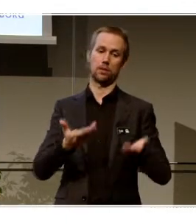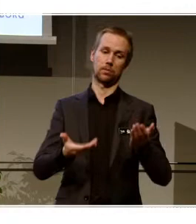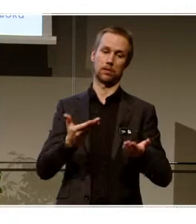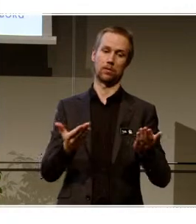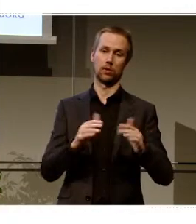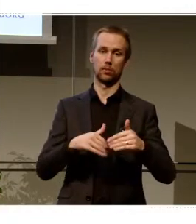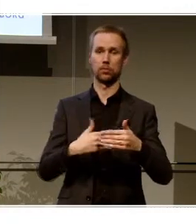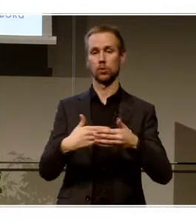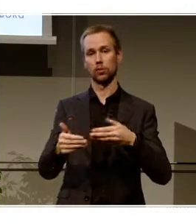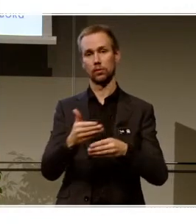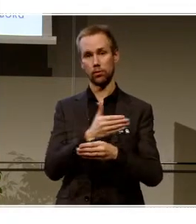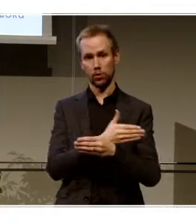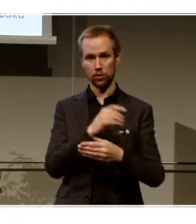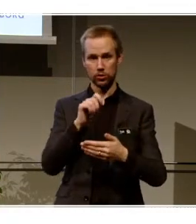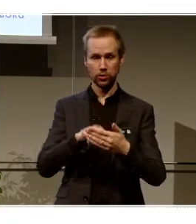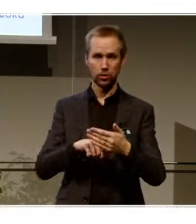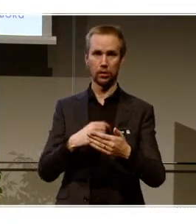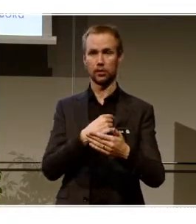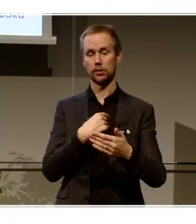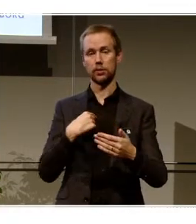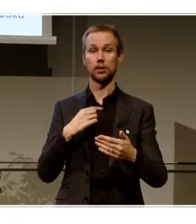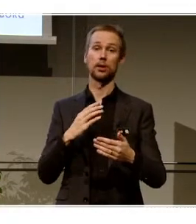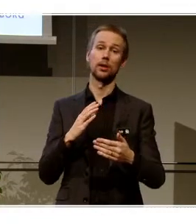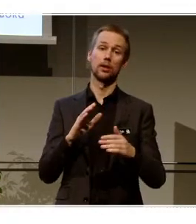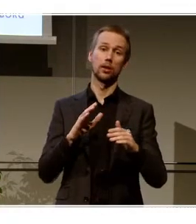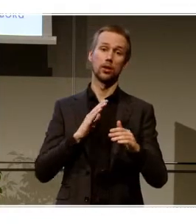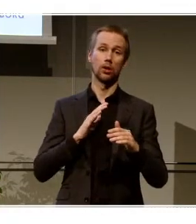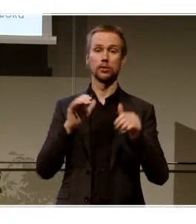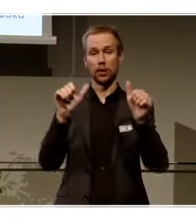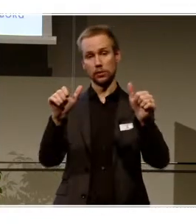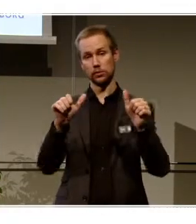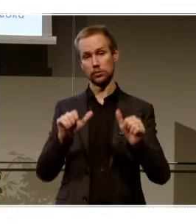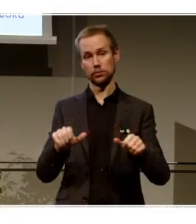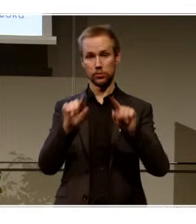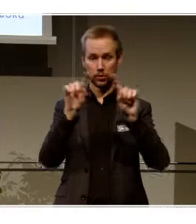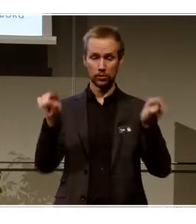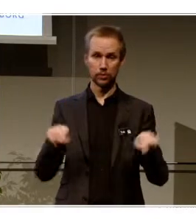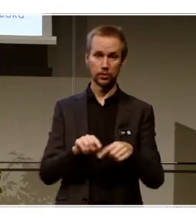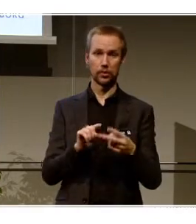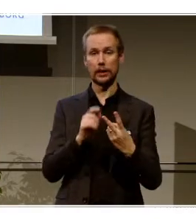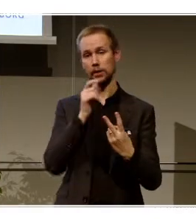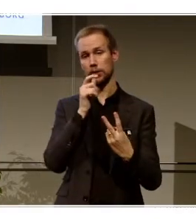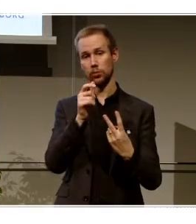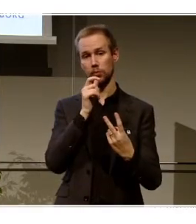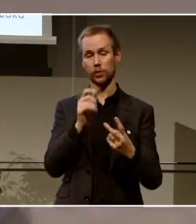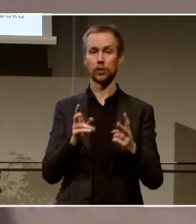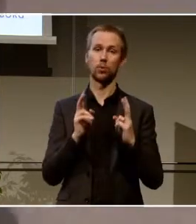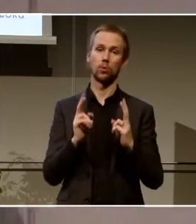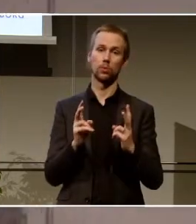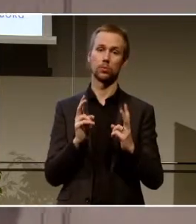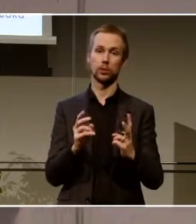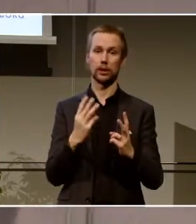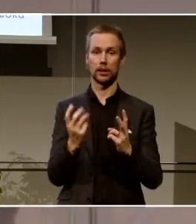och tyckt till landslagstavlor och intervjuer bland annat. Och sen loggade vi också under tre